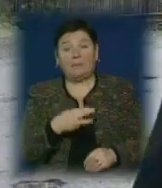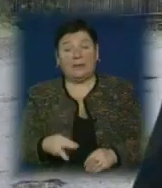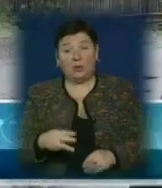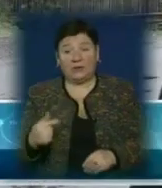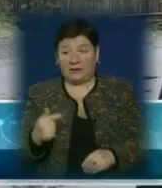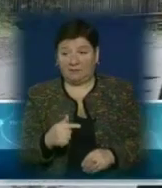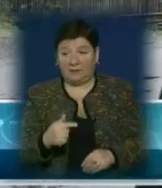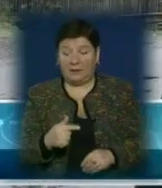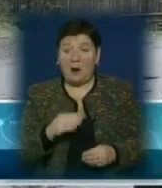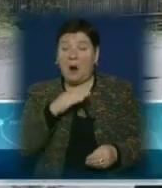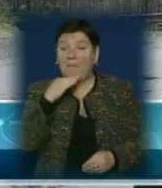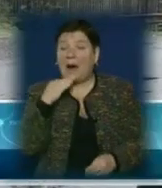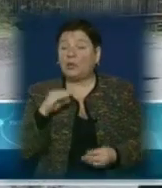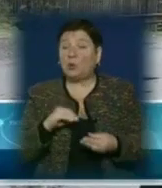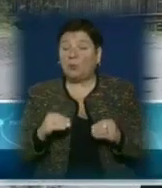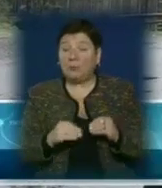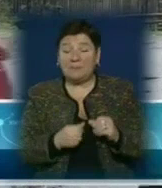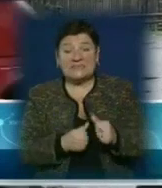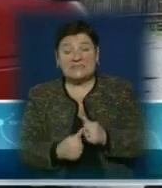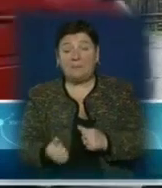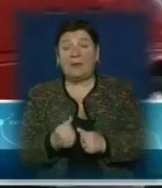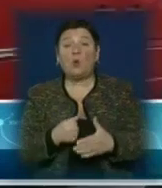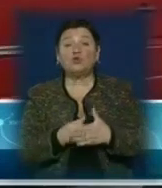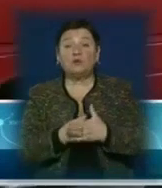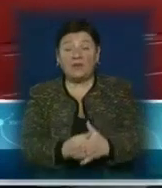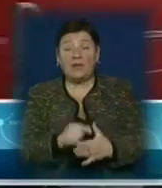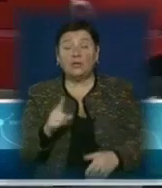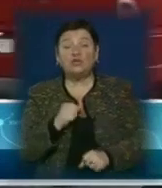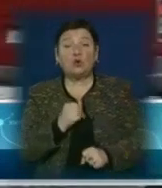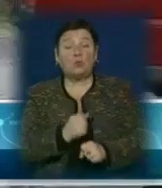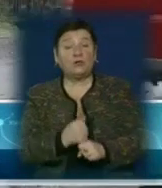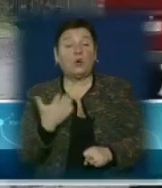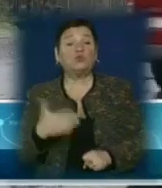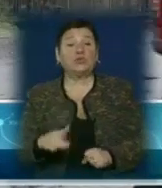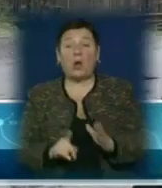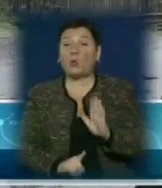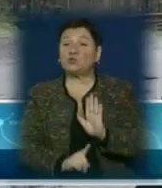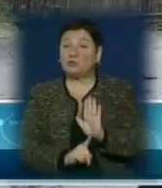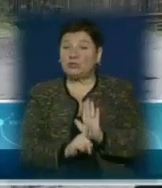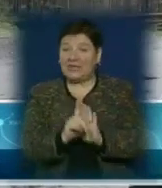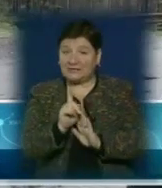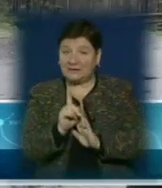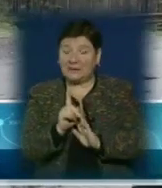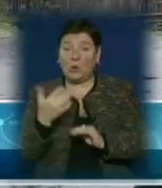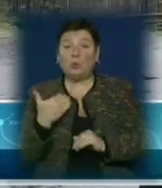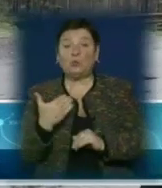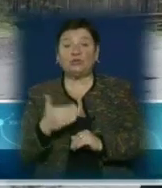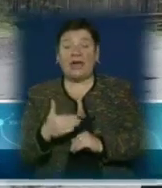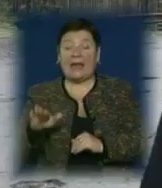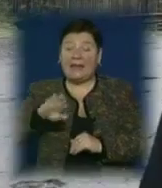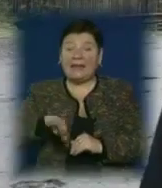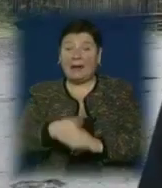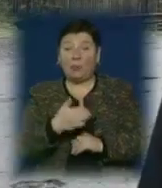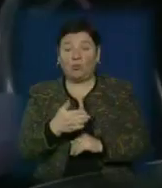гривень. Багато проблем, але саме основне те, що робота вже розпочалася, вже йде ямковий